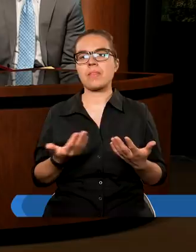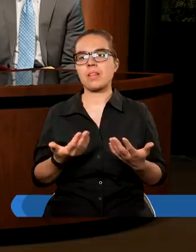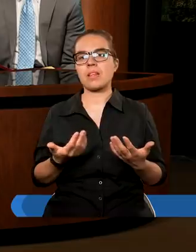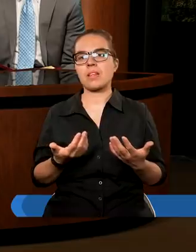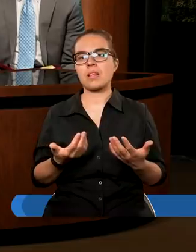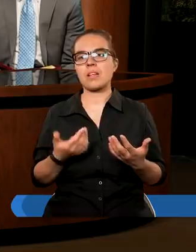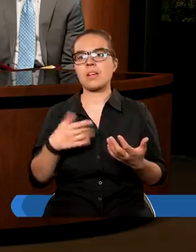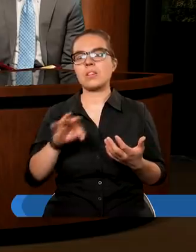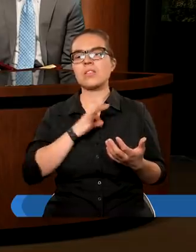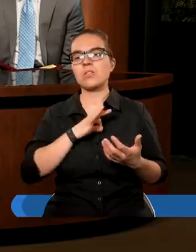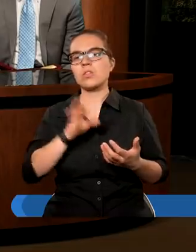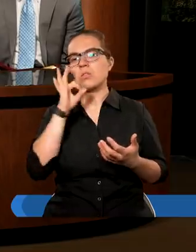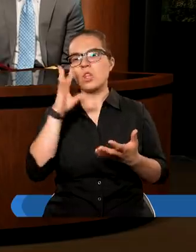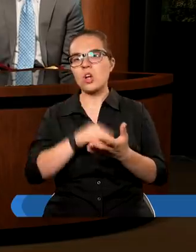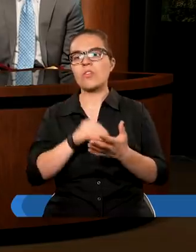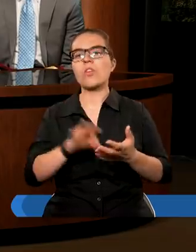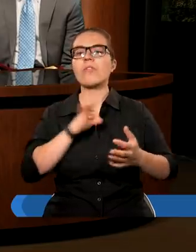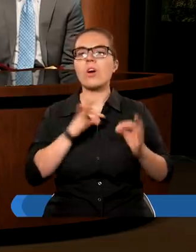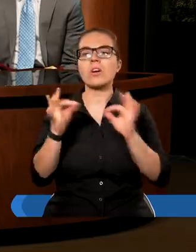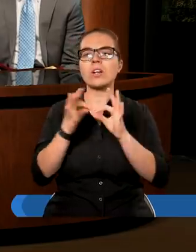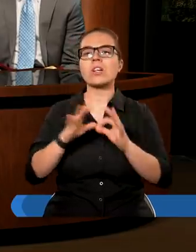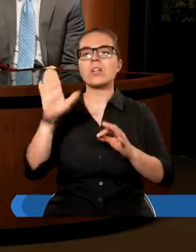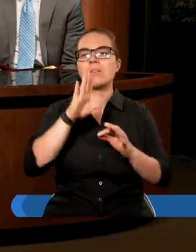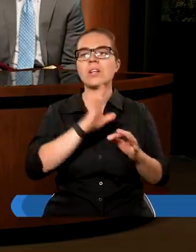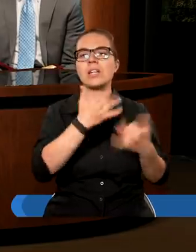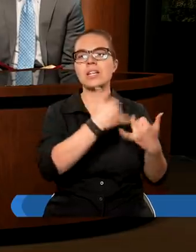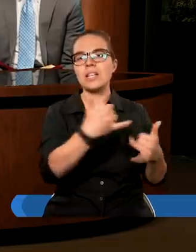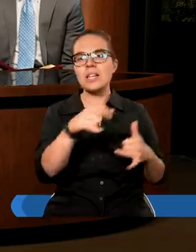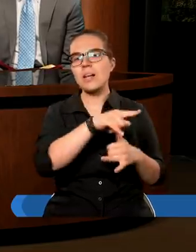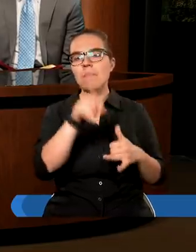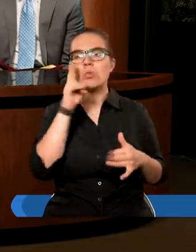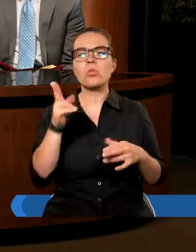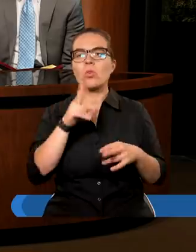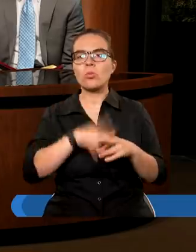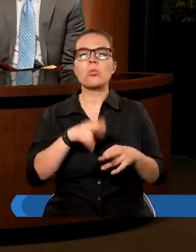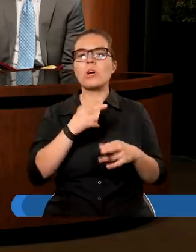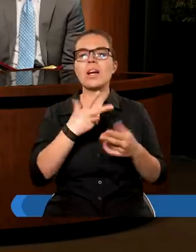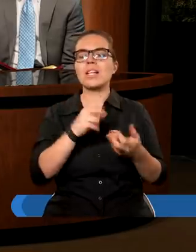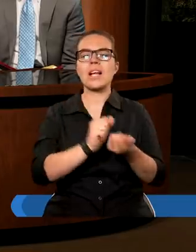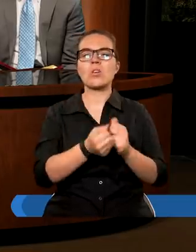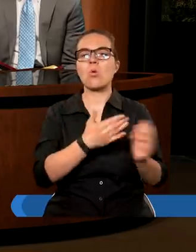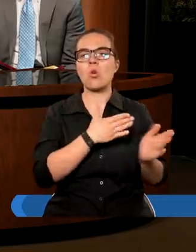duchowym doświadczeniem, swoją relacją z Chrystusem, z tymi, które nie są gotowe.